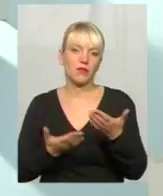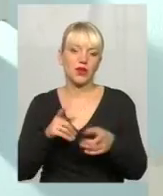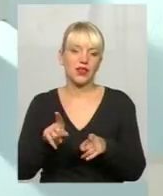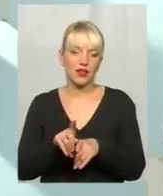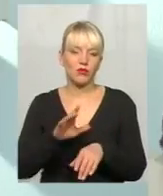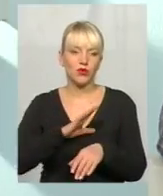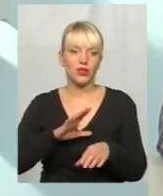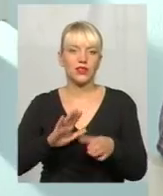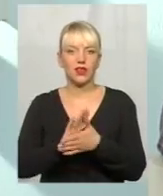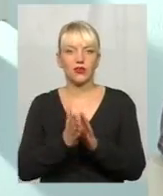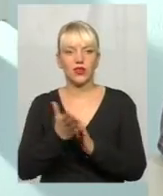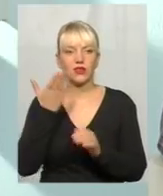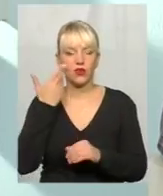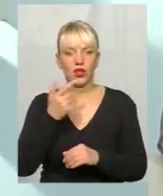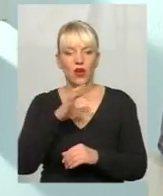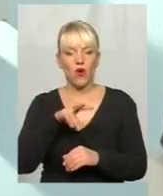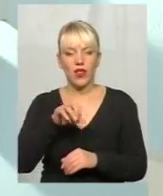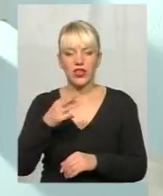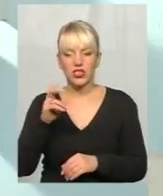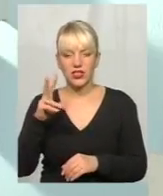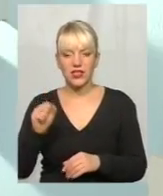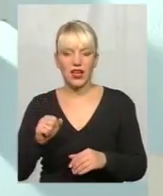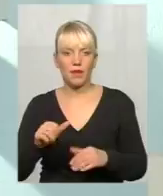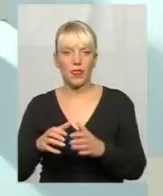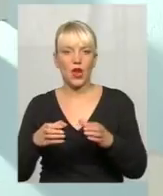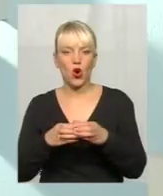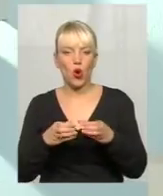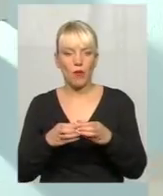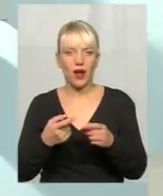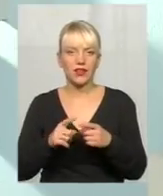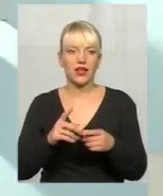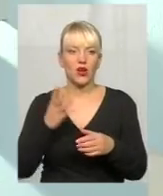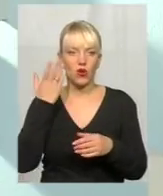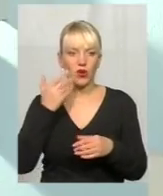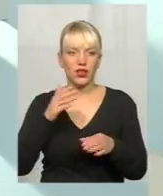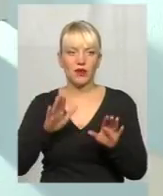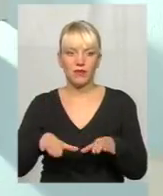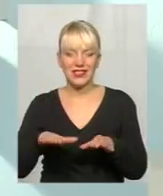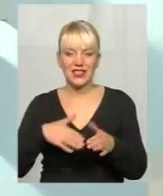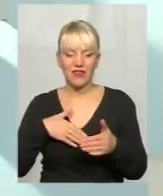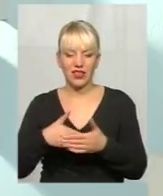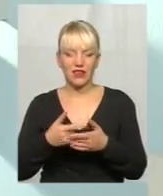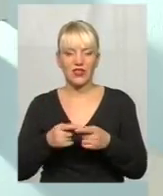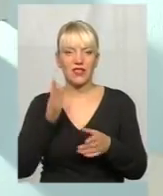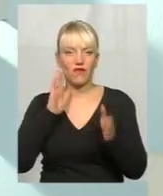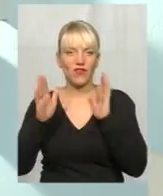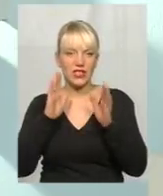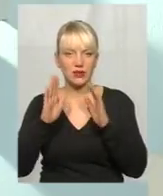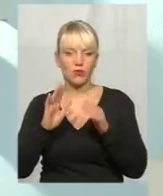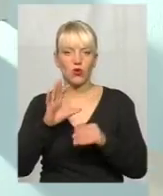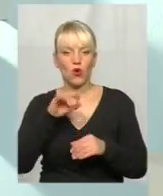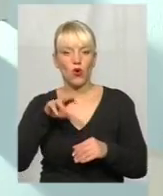ситуації, там, от, в Олешинській громаді місцеві активісти викладали там фейсбук в групу Олешина, вони взяли, поїхали,